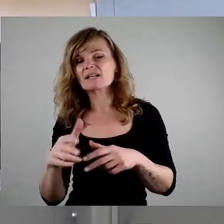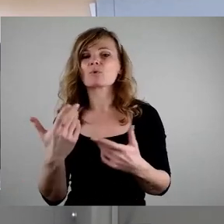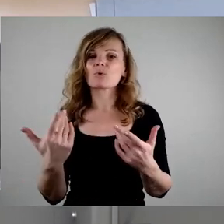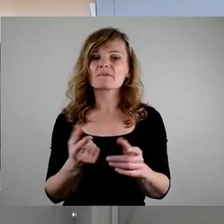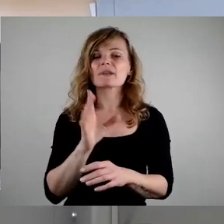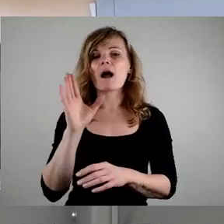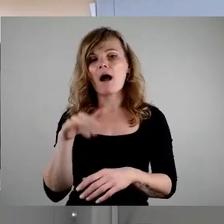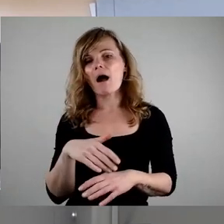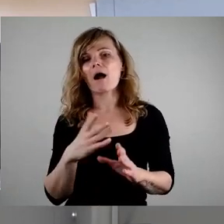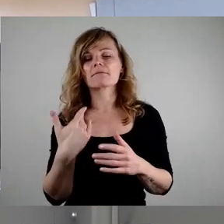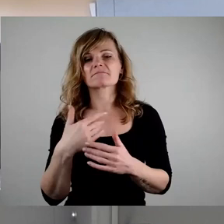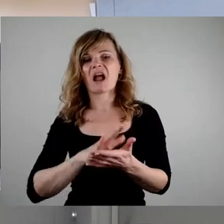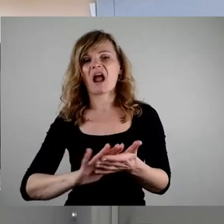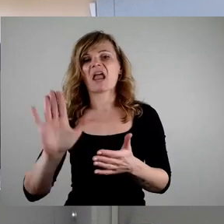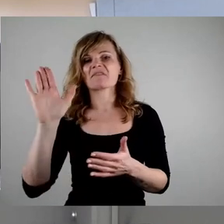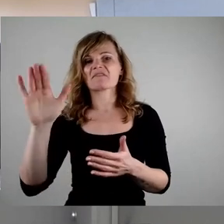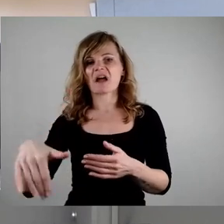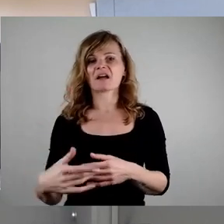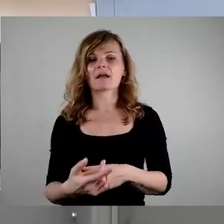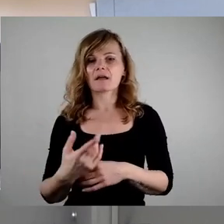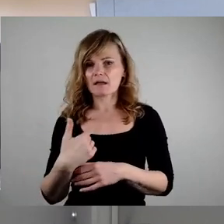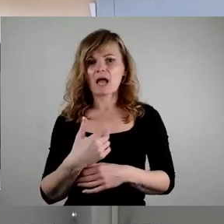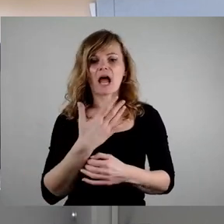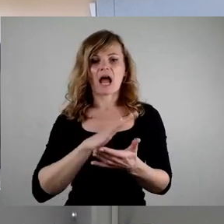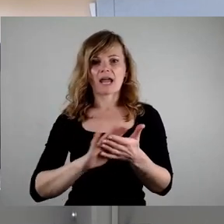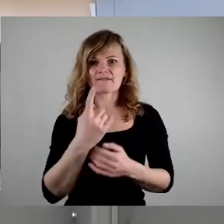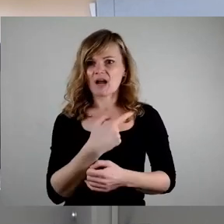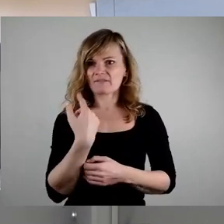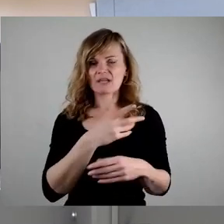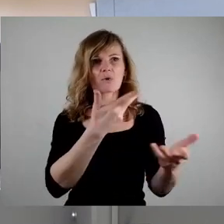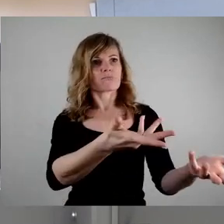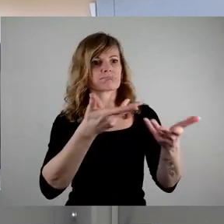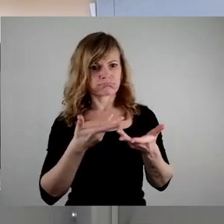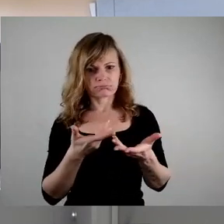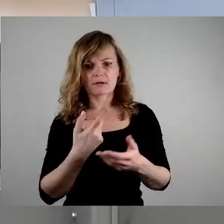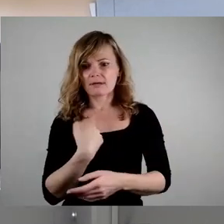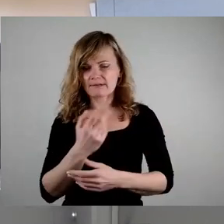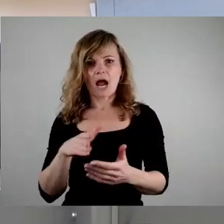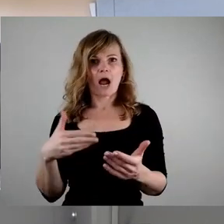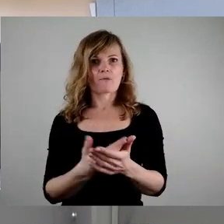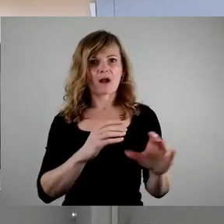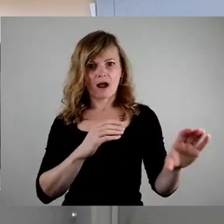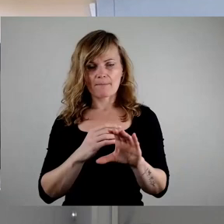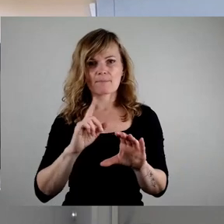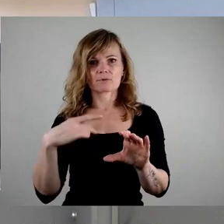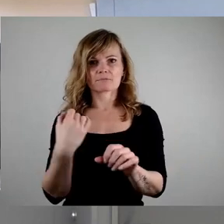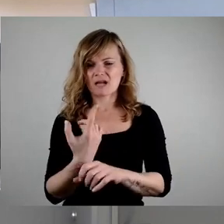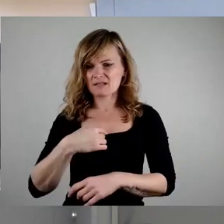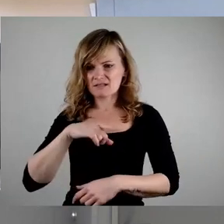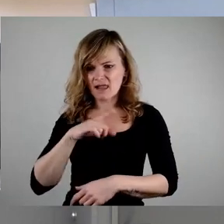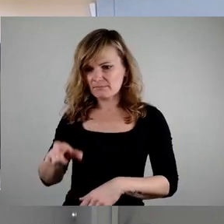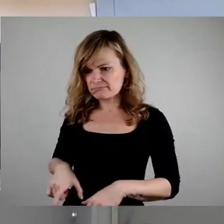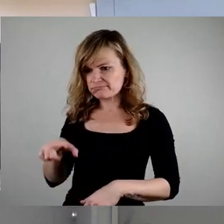Fuß und überträgt uns im Stadtbezirk Aufgaben, was die Finanzierung betrifft, aus denen man sich selber zurückzieht.